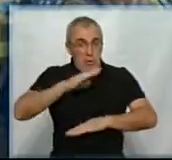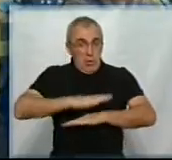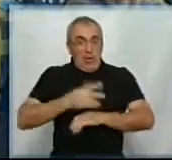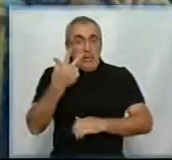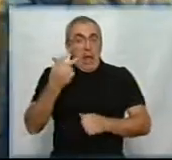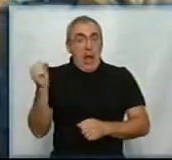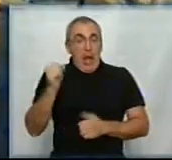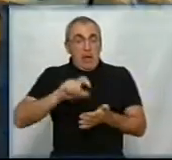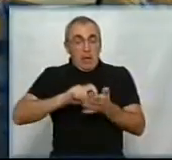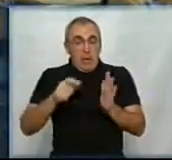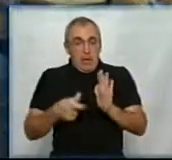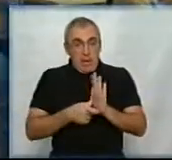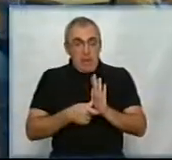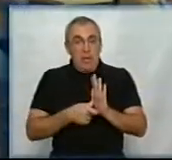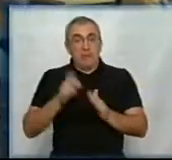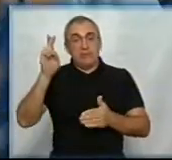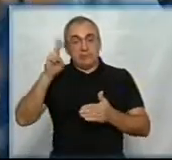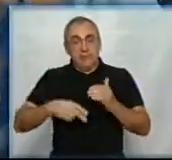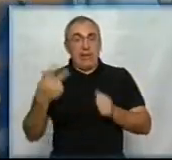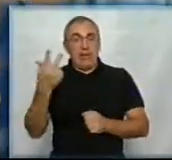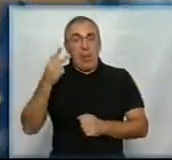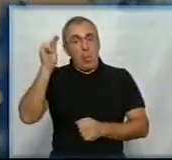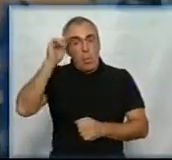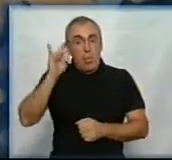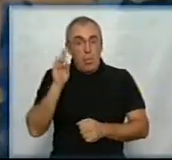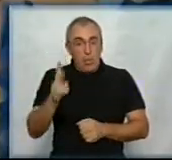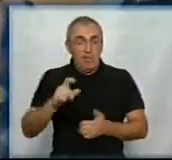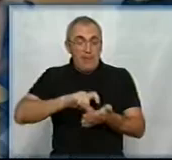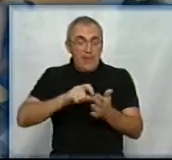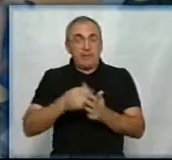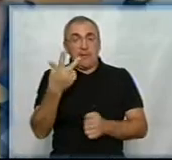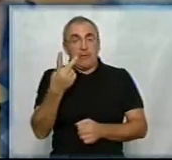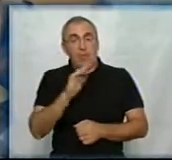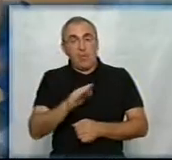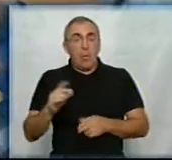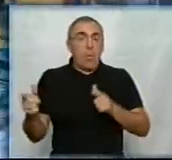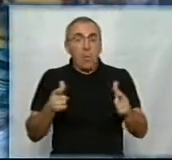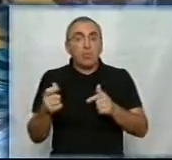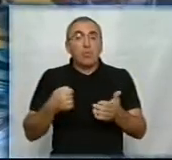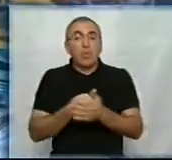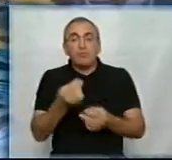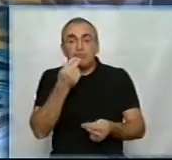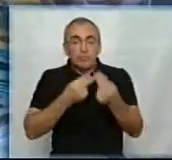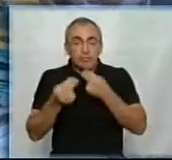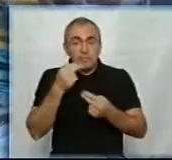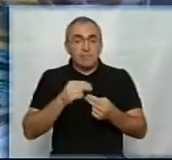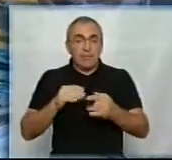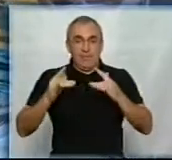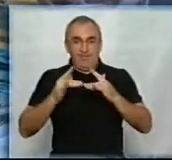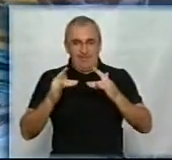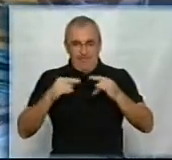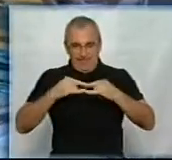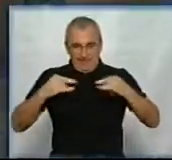А-класу Кропивницького колегіуму закінчився третій урок. У класі 32 дітей готуються до сніданку. З парти прибирають книги,